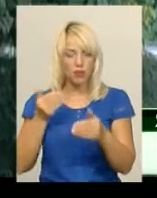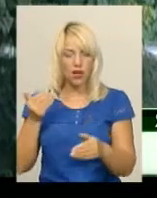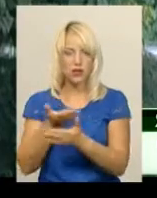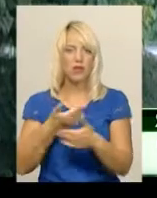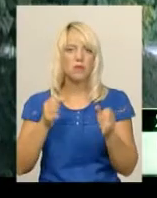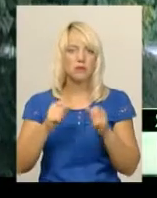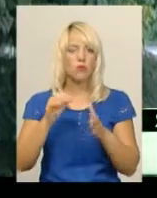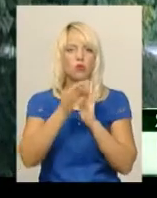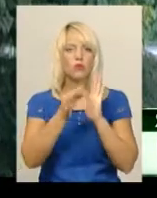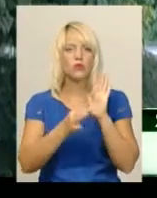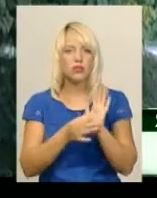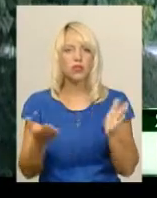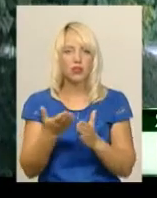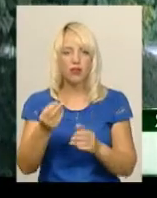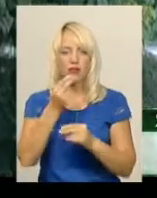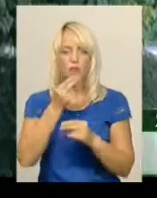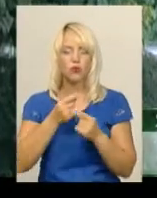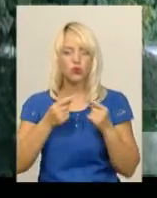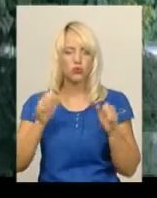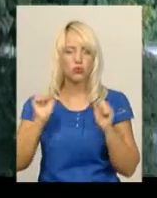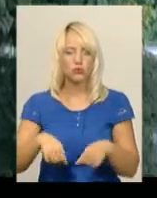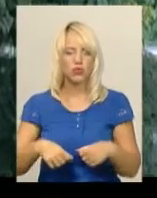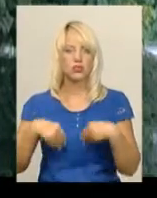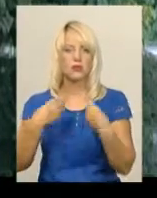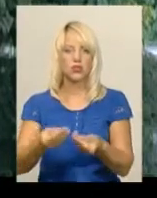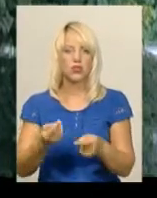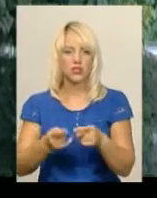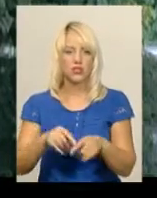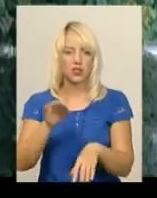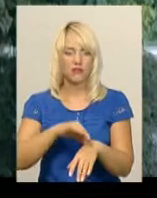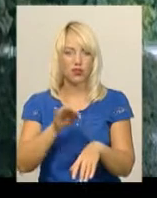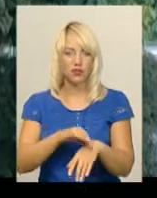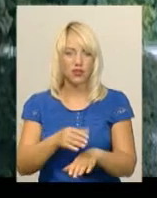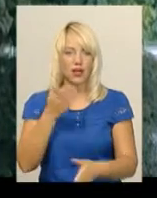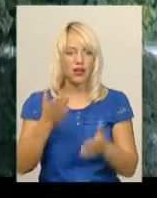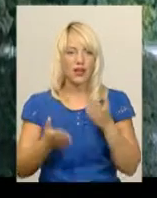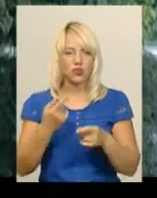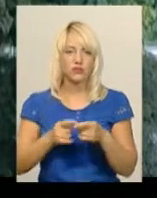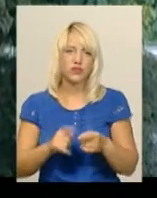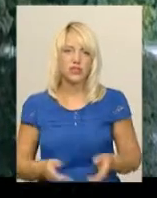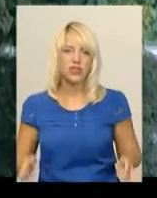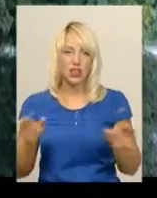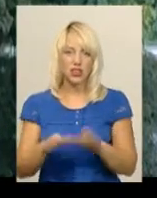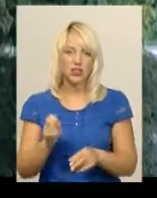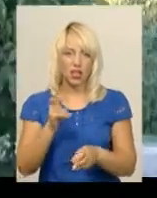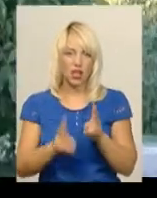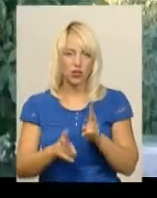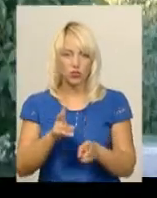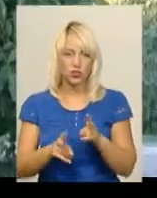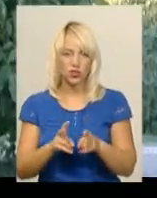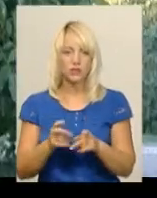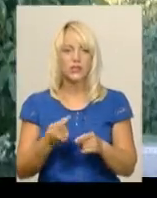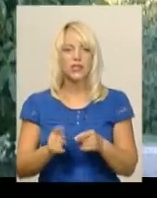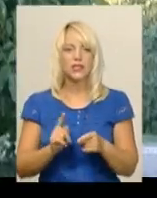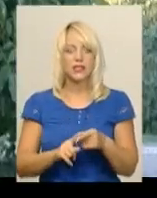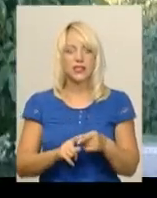зможемо оцінити, який продукт міг спричинити дане захворювання, якщо він залишився на кухні. Цей